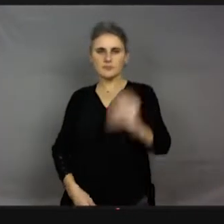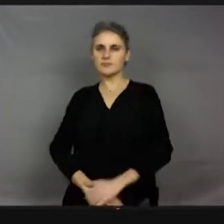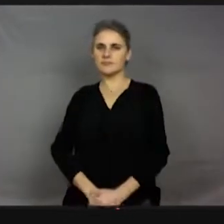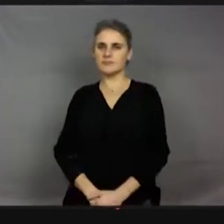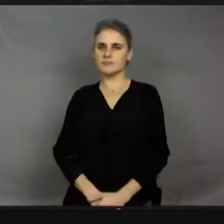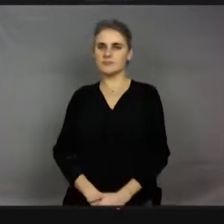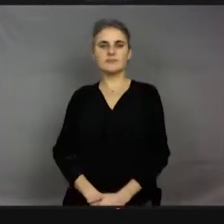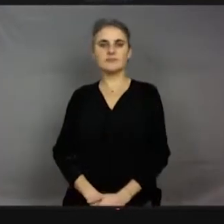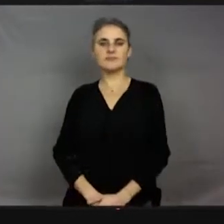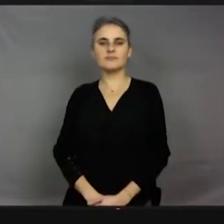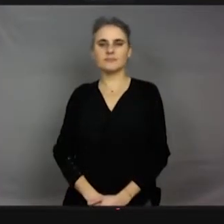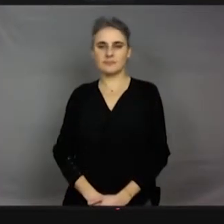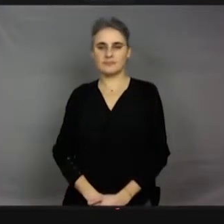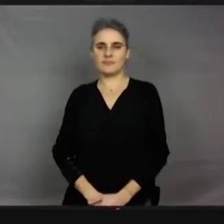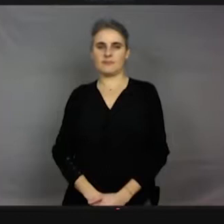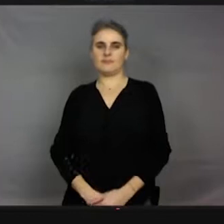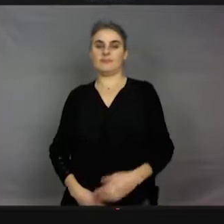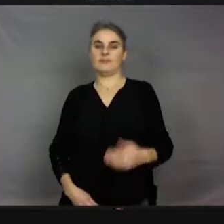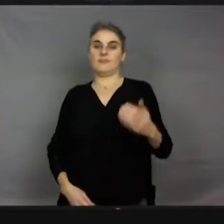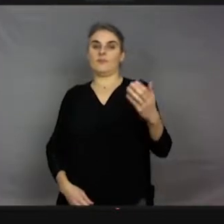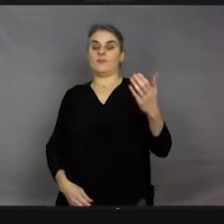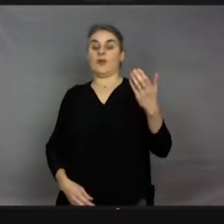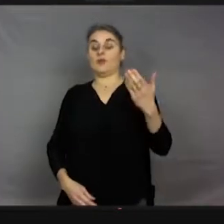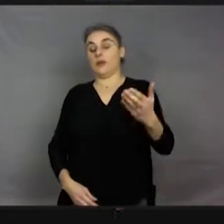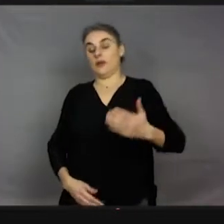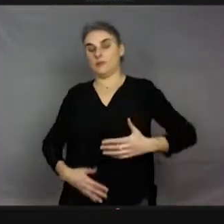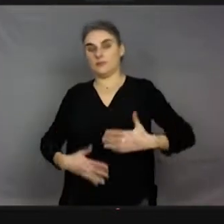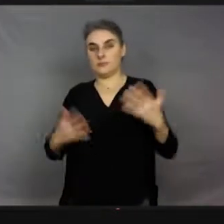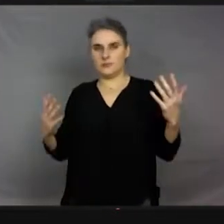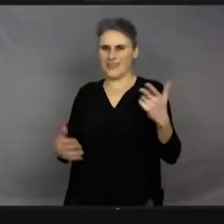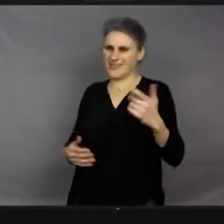Alors, ça, c'est sûr que quand on... est dans le côté pas cool.